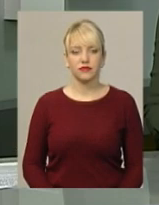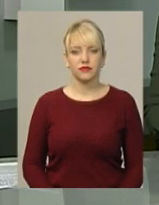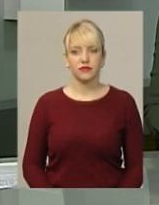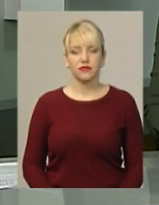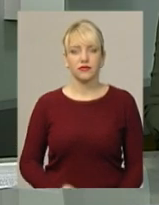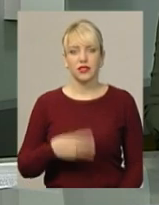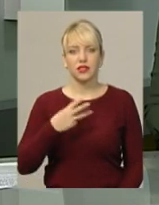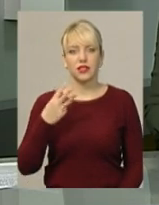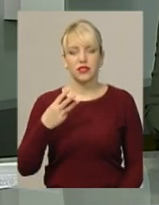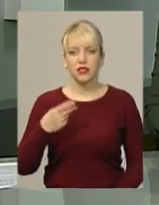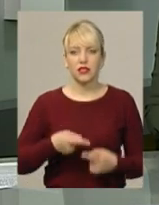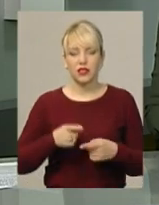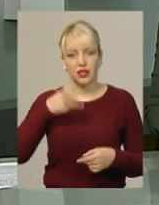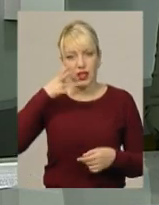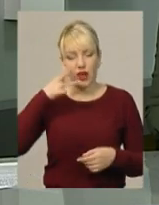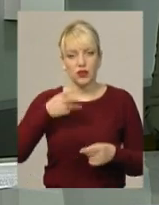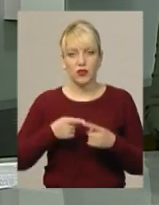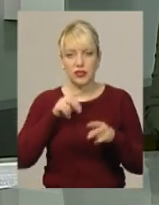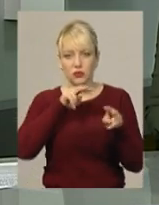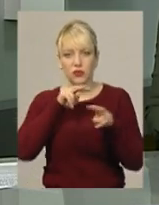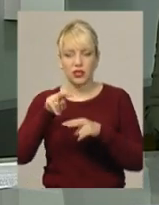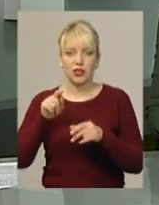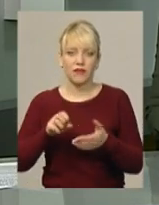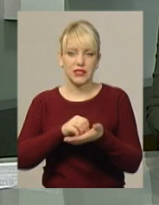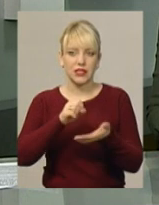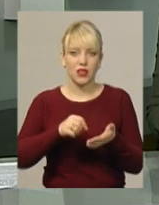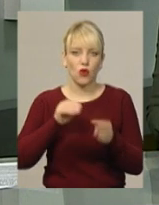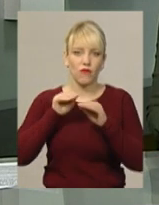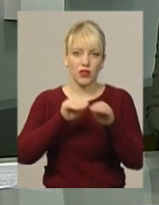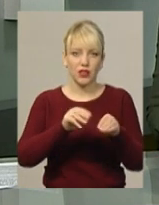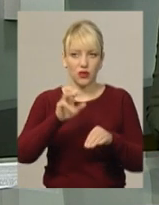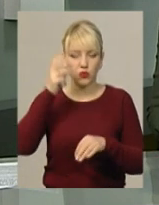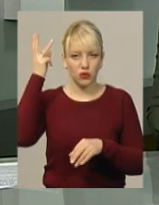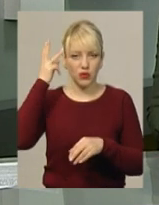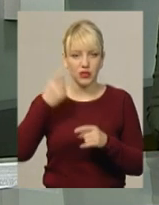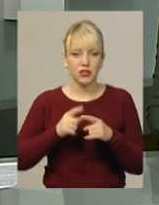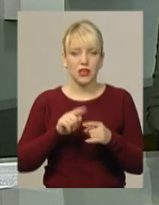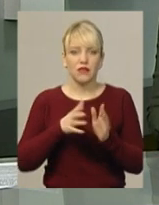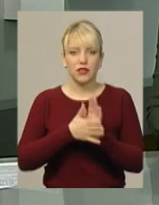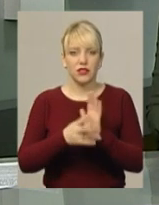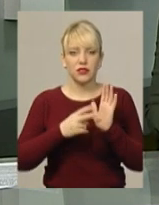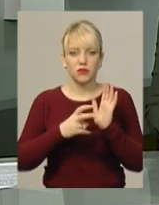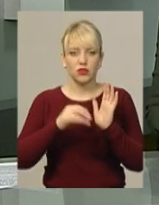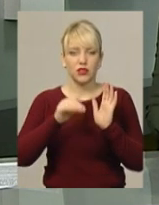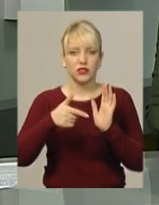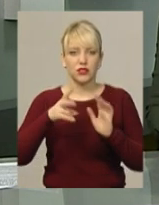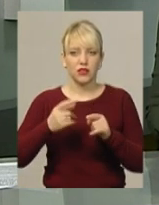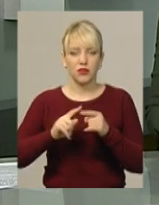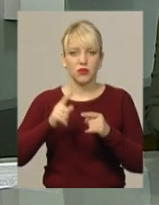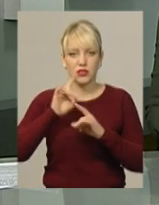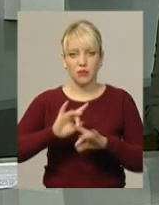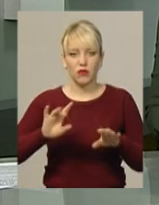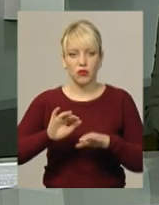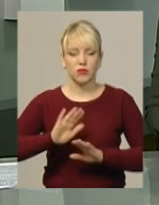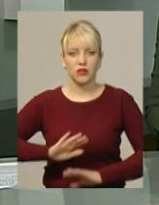33 камери відоспостереження встановили у Хмельницькому. На це з міського бюджету витратили майже 700 тисяч гривень. Про це повідомив